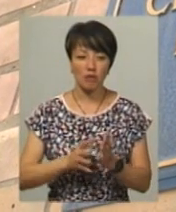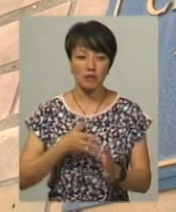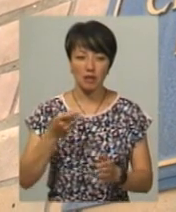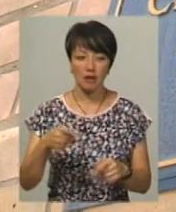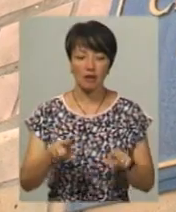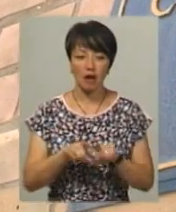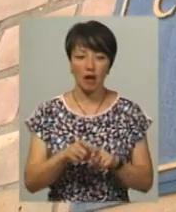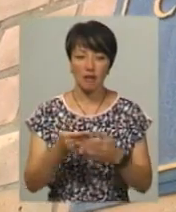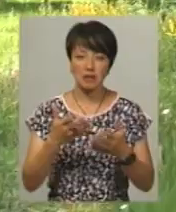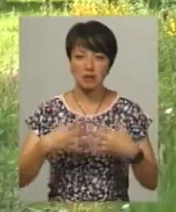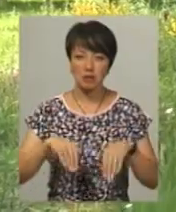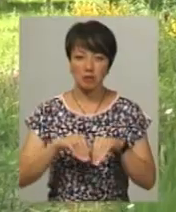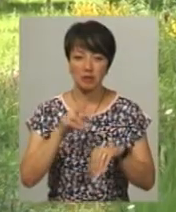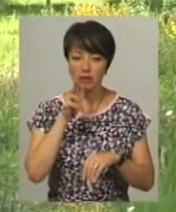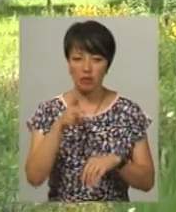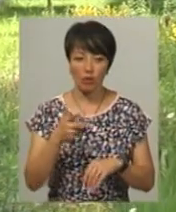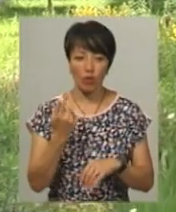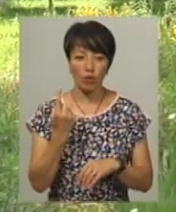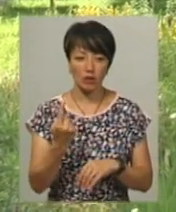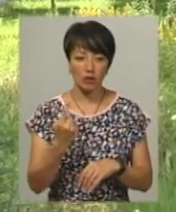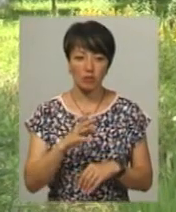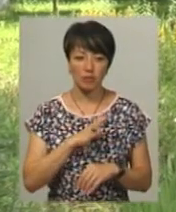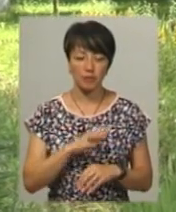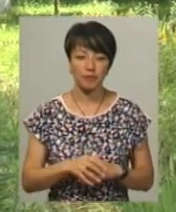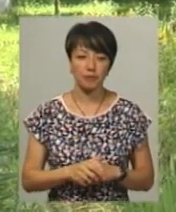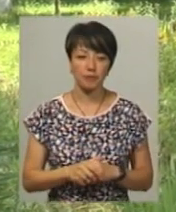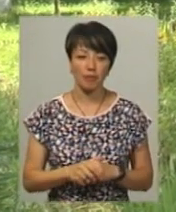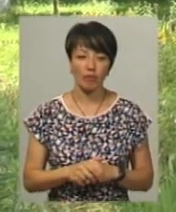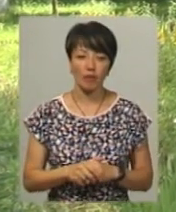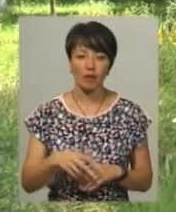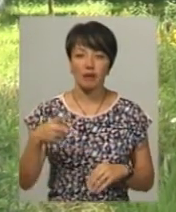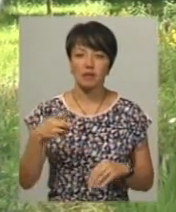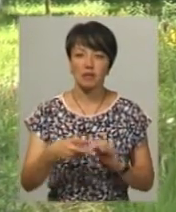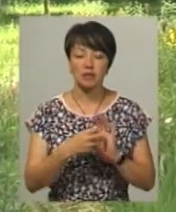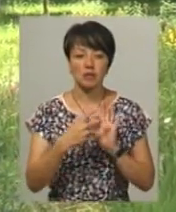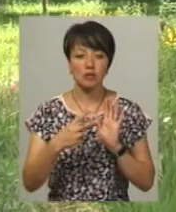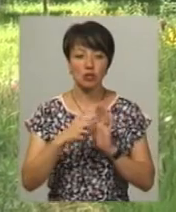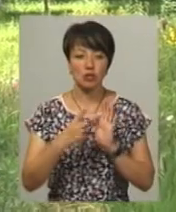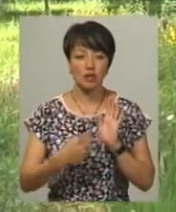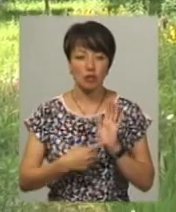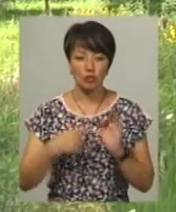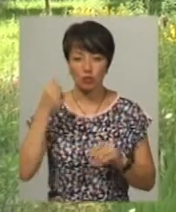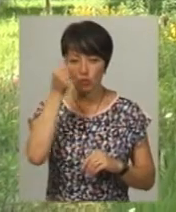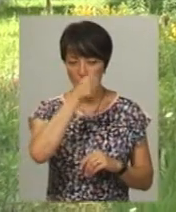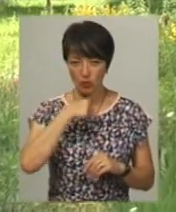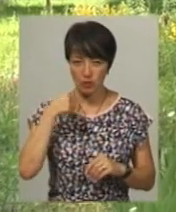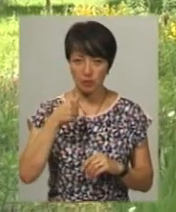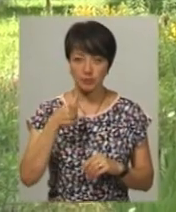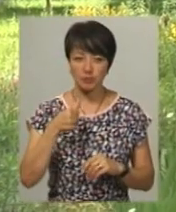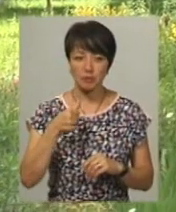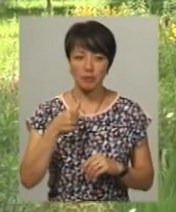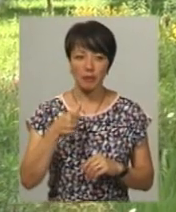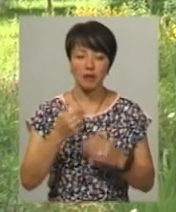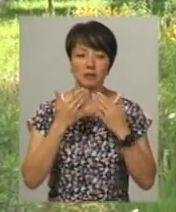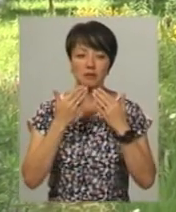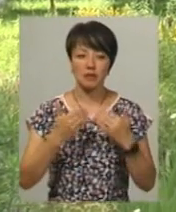Така від гончарів за останні три роки надійшла одна. В 2016 році, в жовтні місяці,